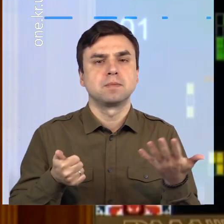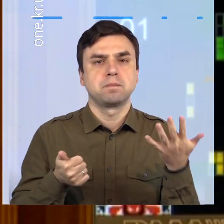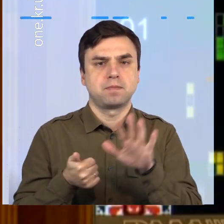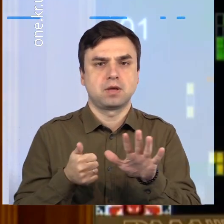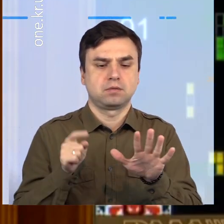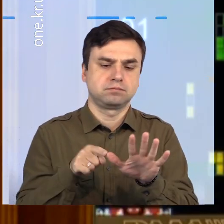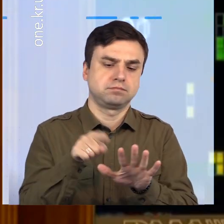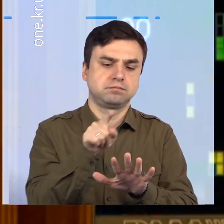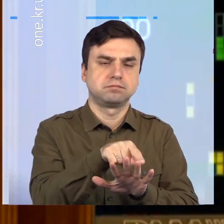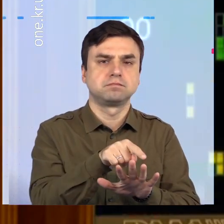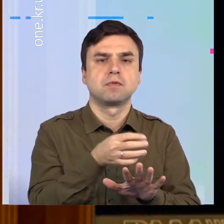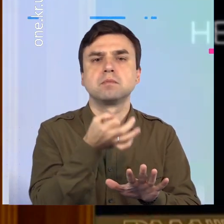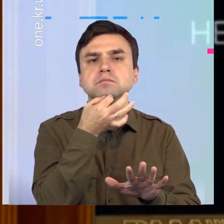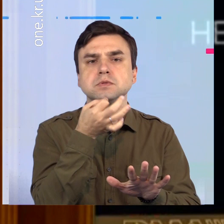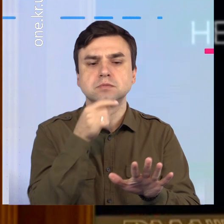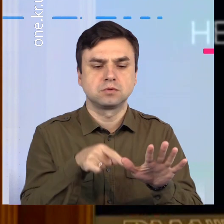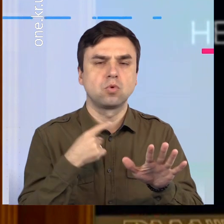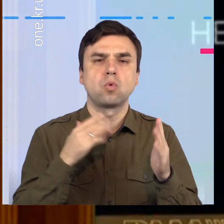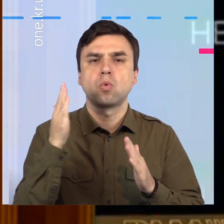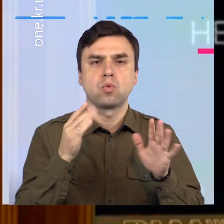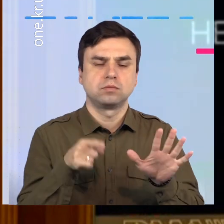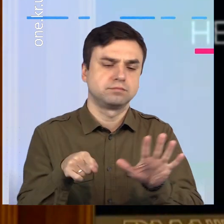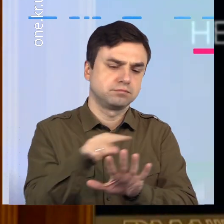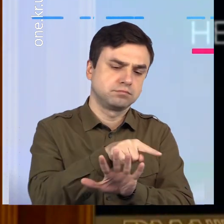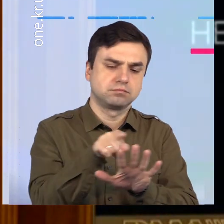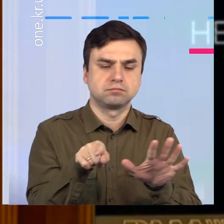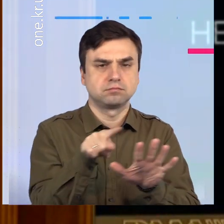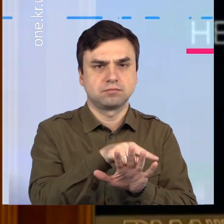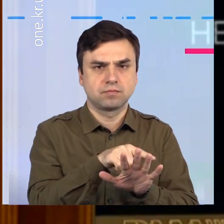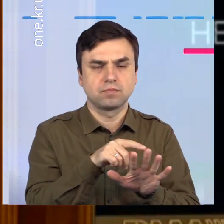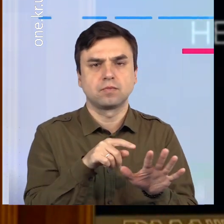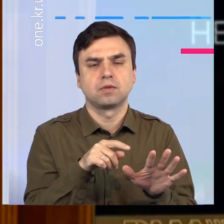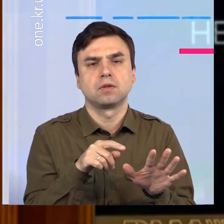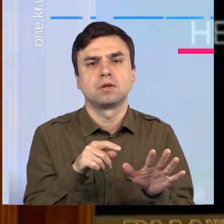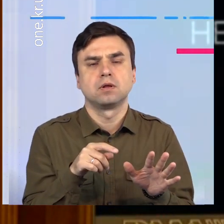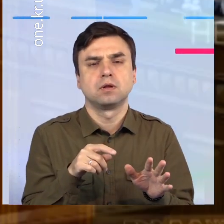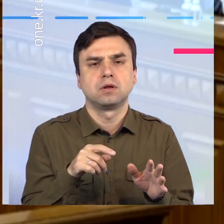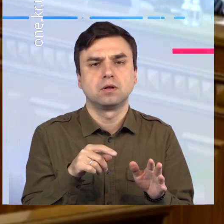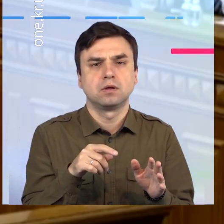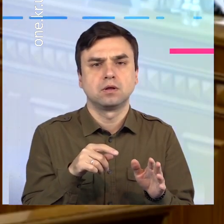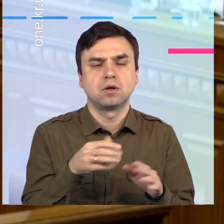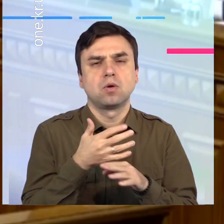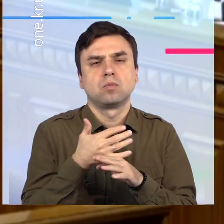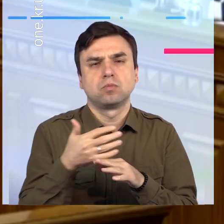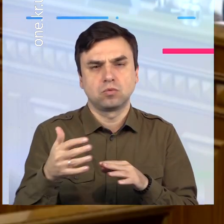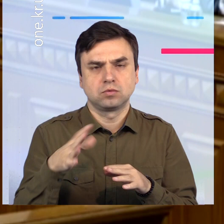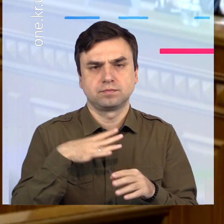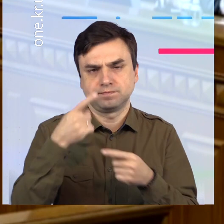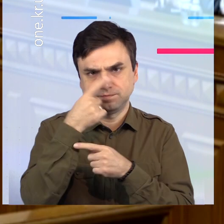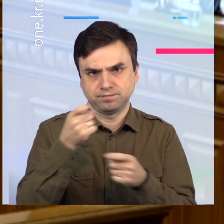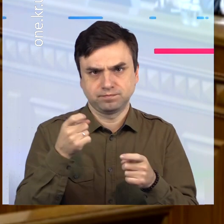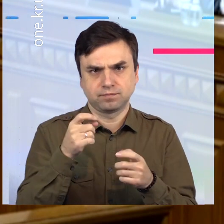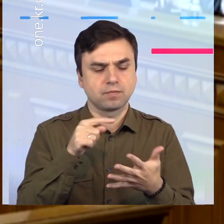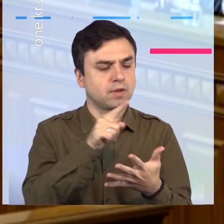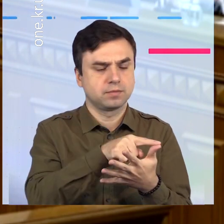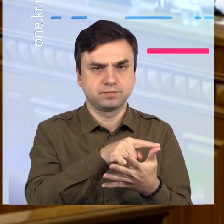спікера Верховної Ради. Пізніше під час виступів з трибуни про припинення боротьби за крісло голови парламенту оголосили голова фракції